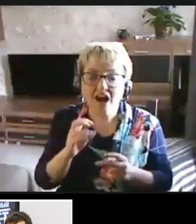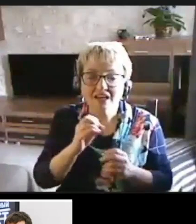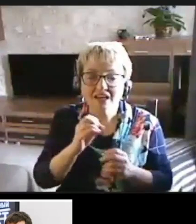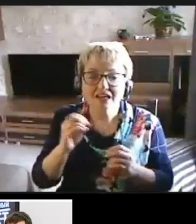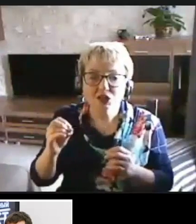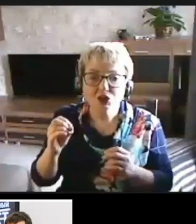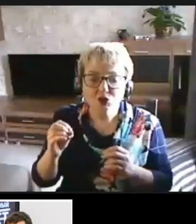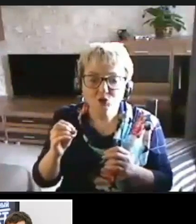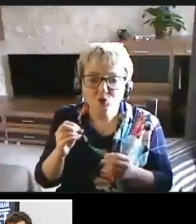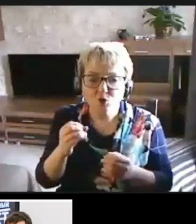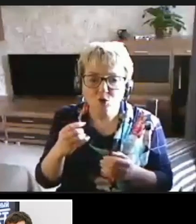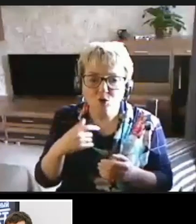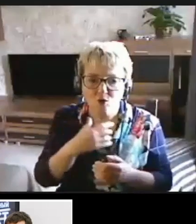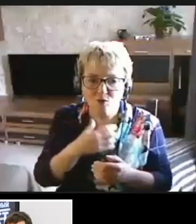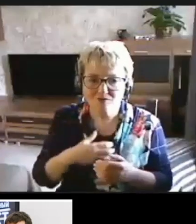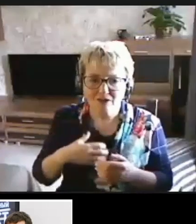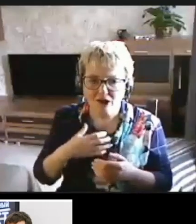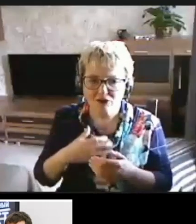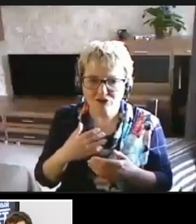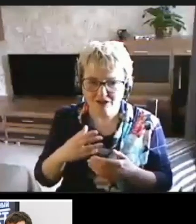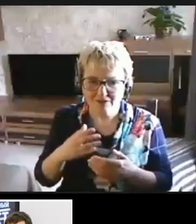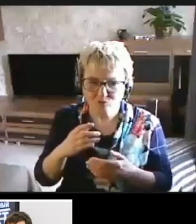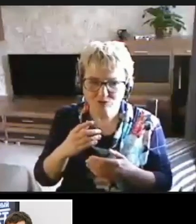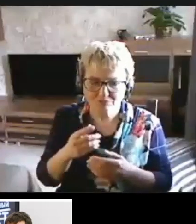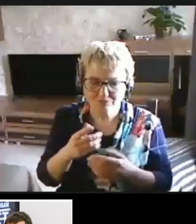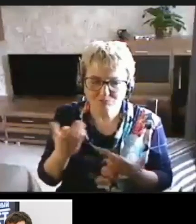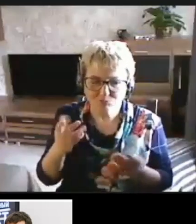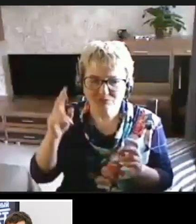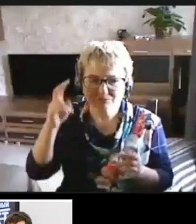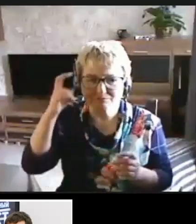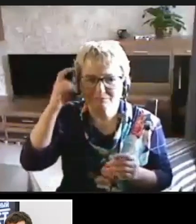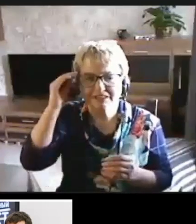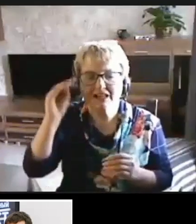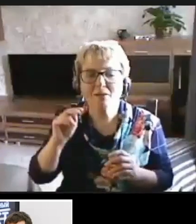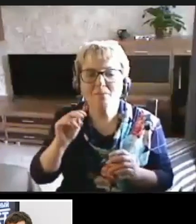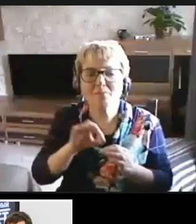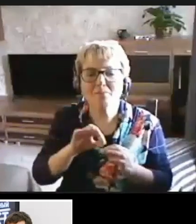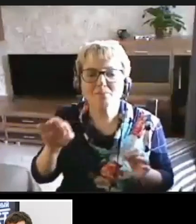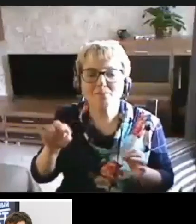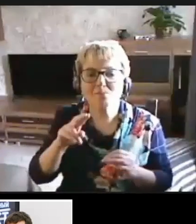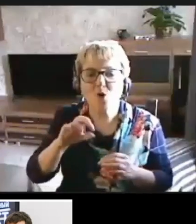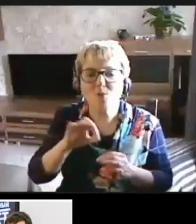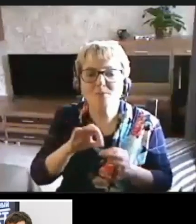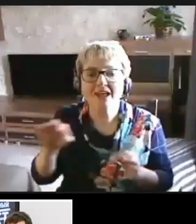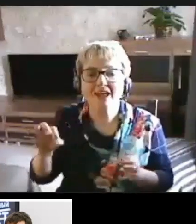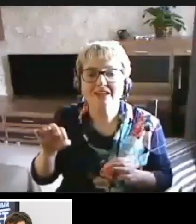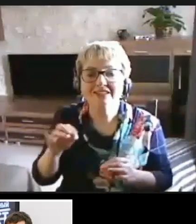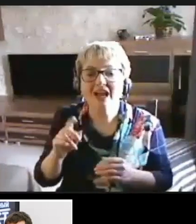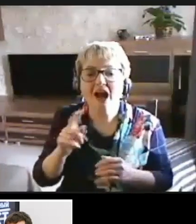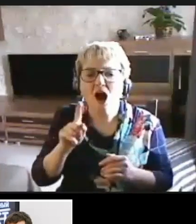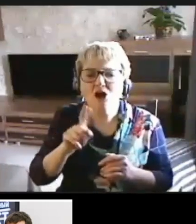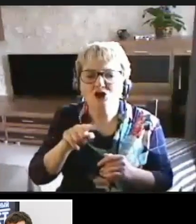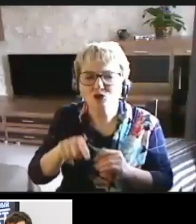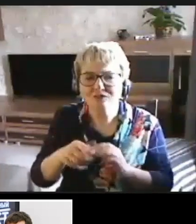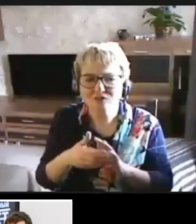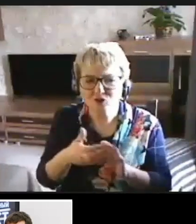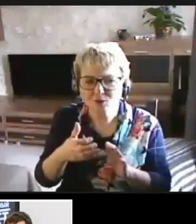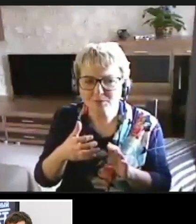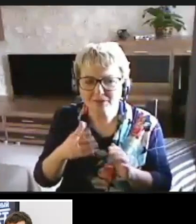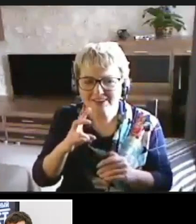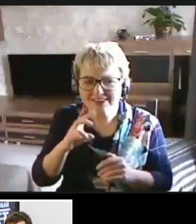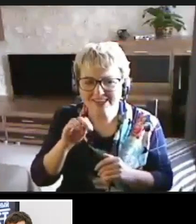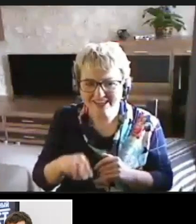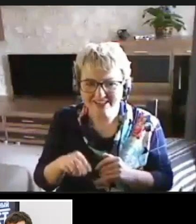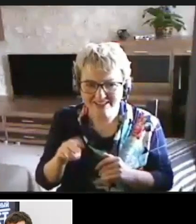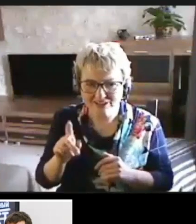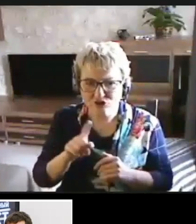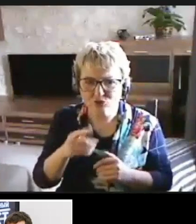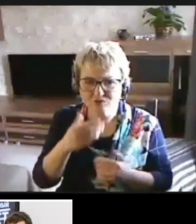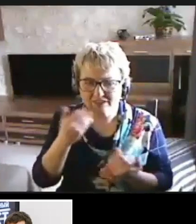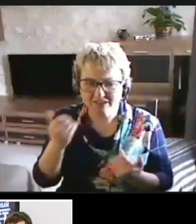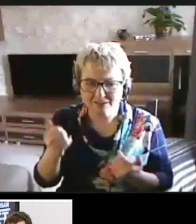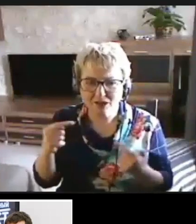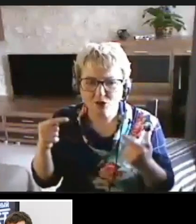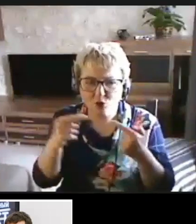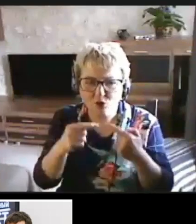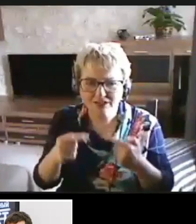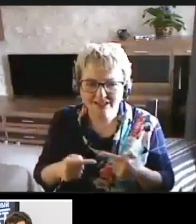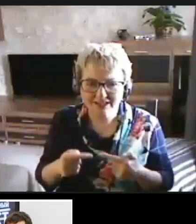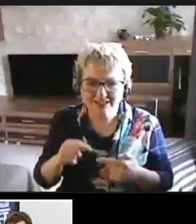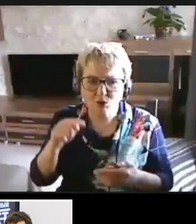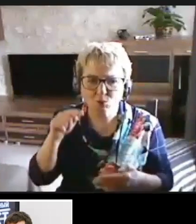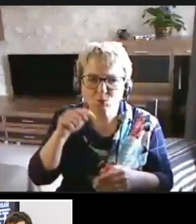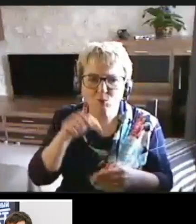померять, вот, вот что делает стандарт. А что в нем нет? В нем нет конкретных